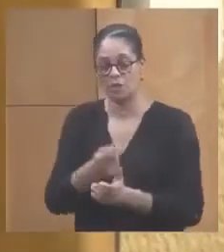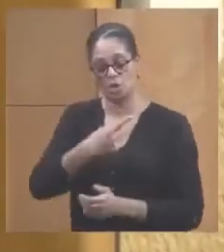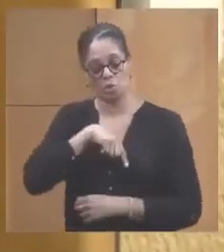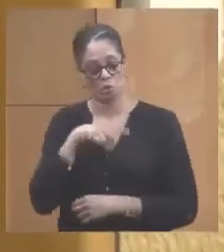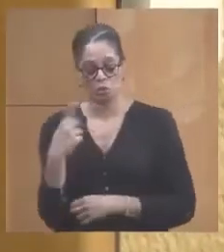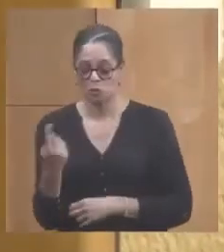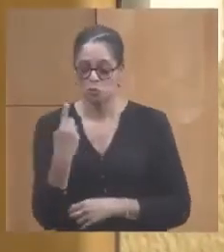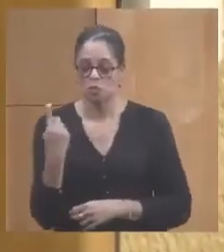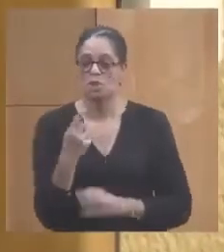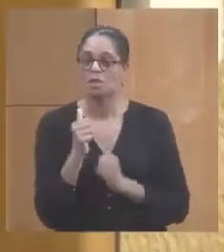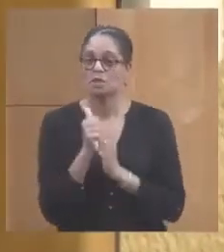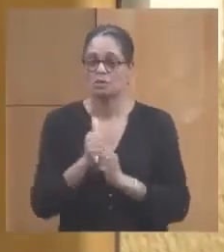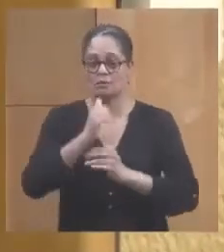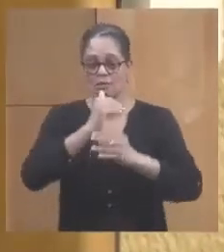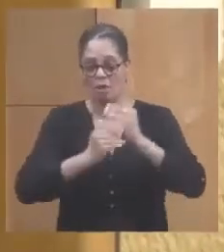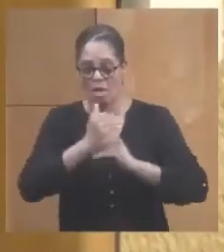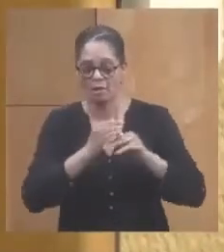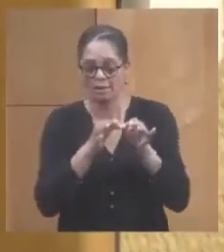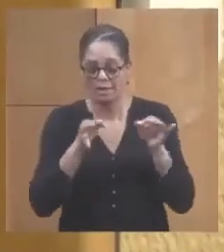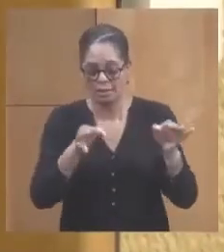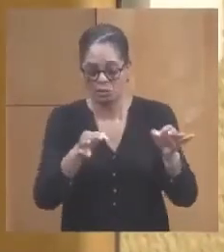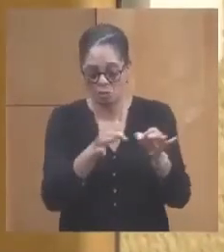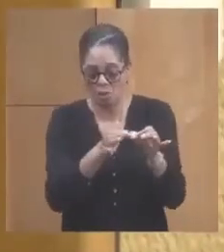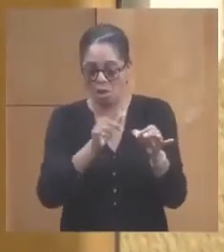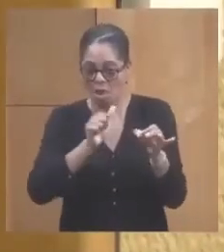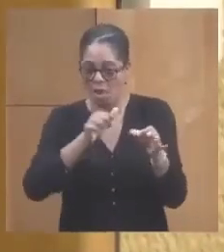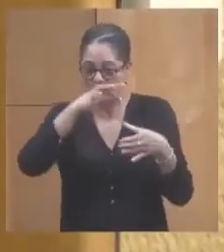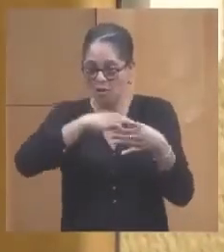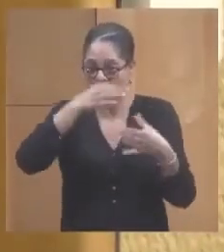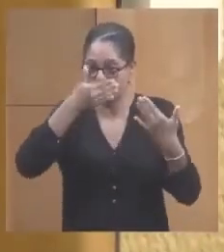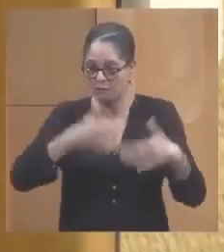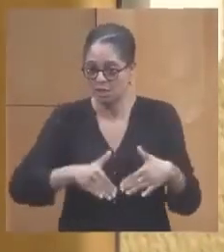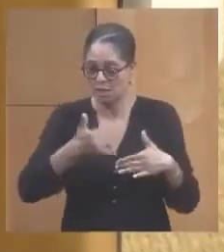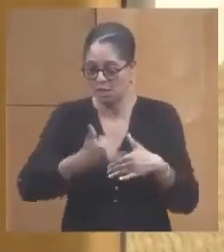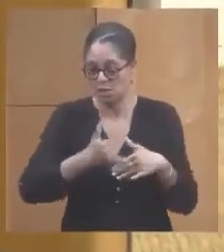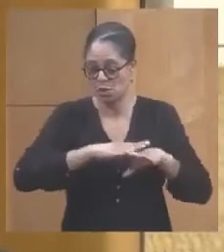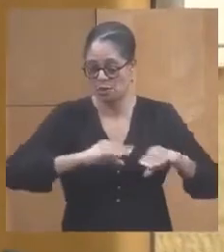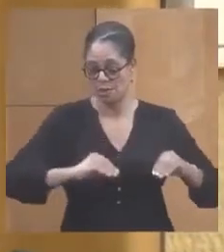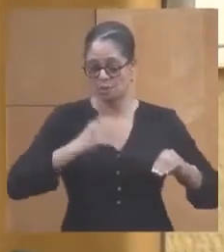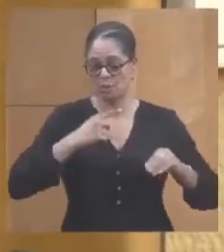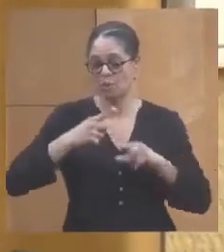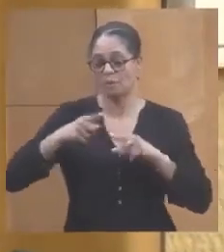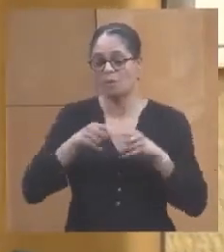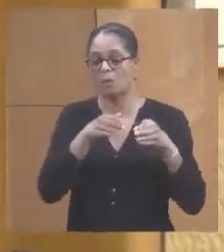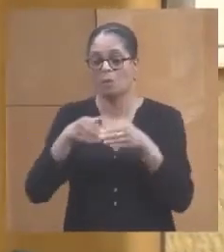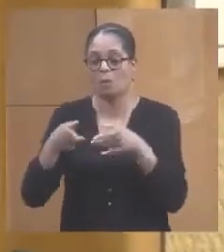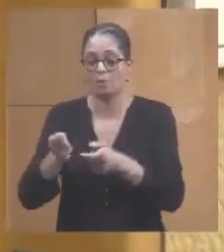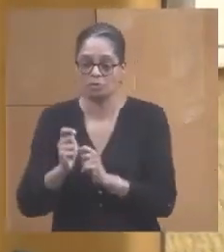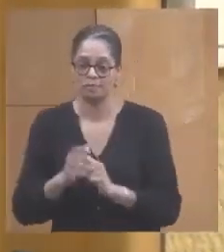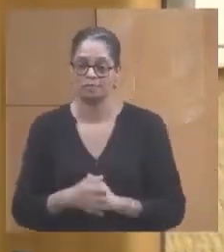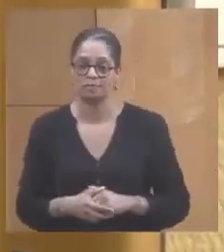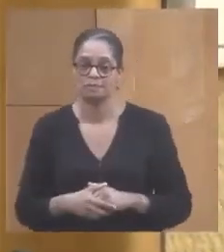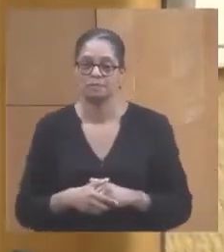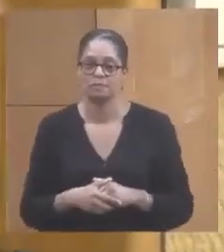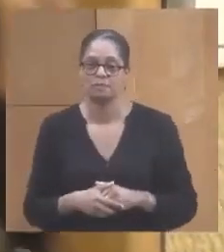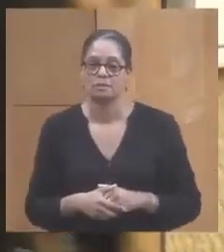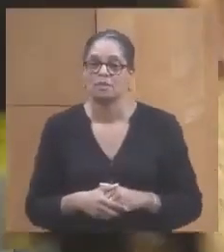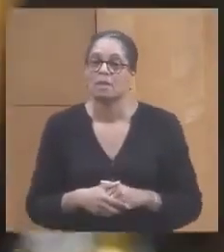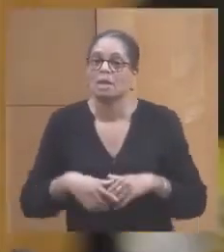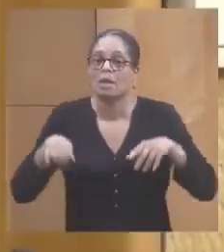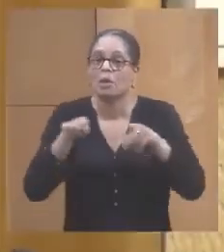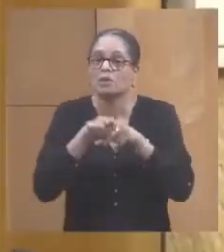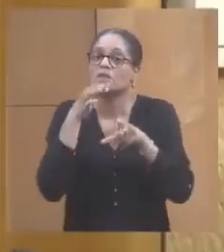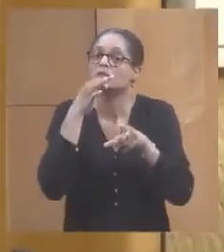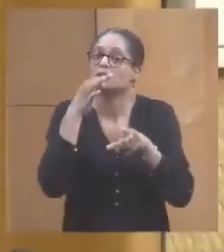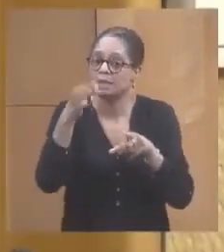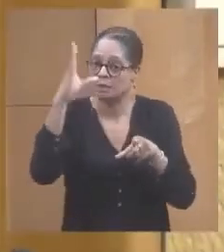systématiquement le plan territorial qui a été voté ici pour l'équipement des ports de pêche et je lui rappelle